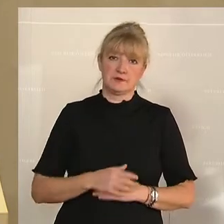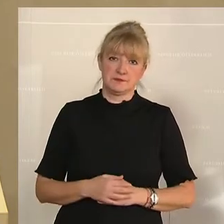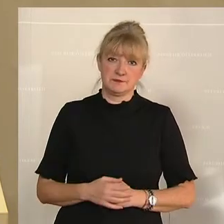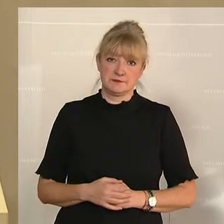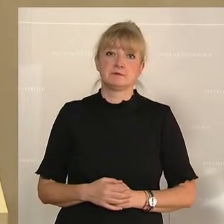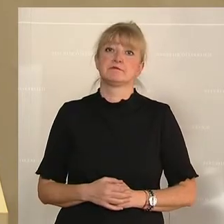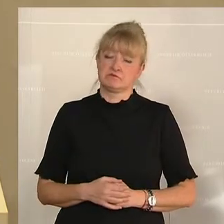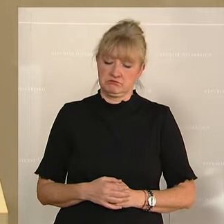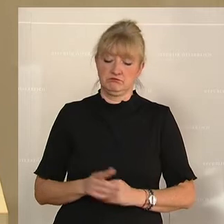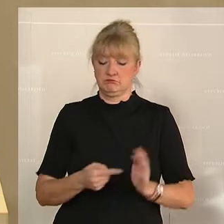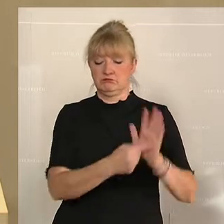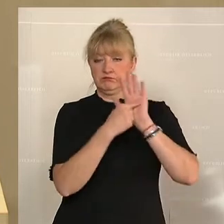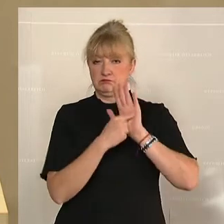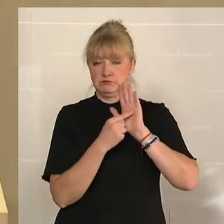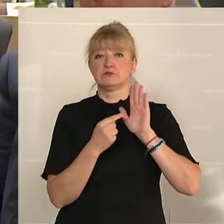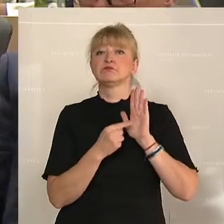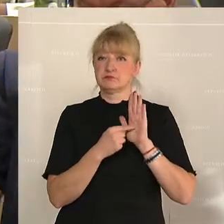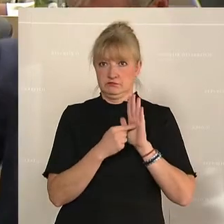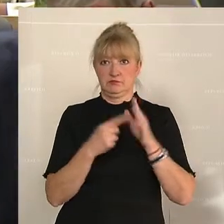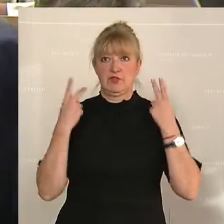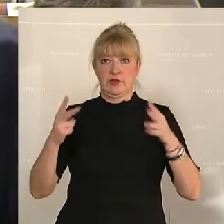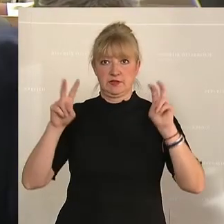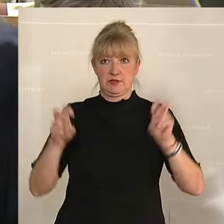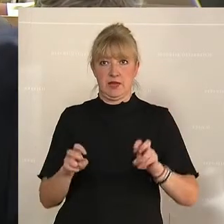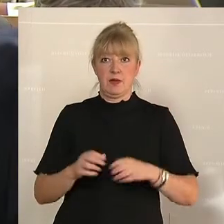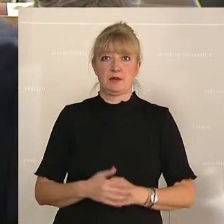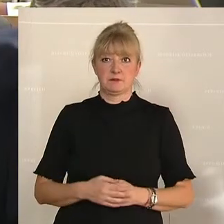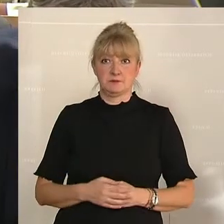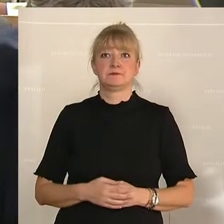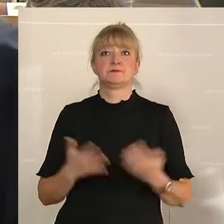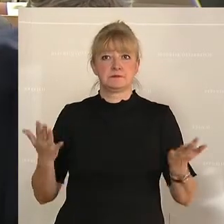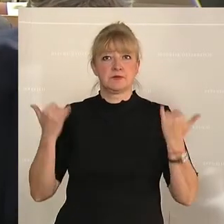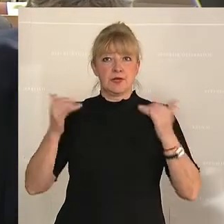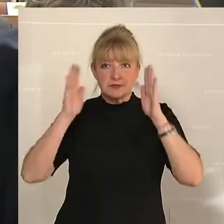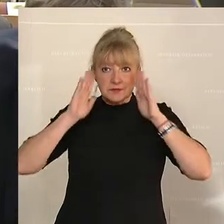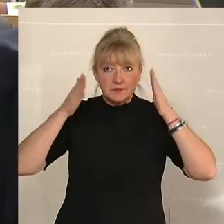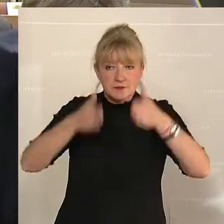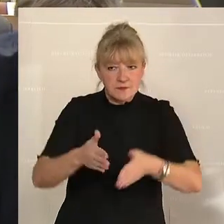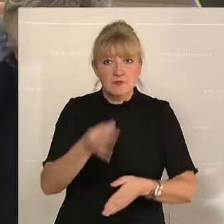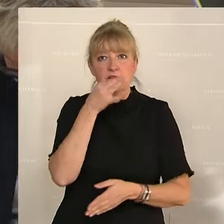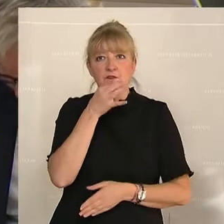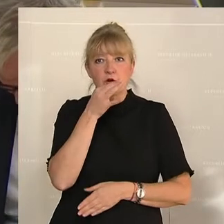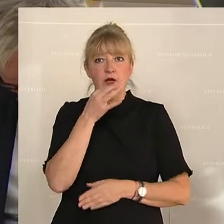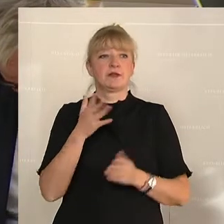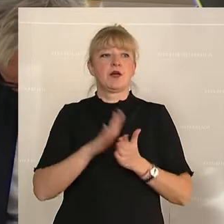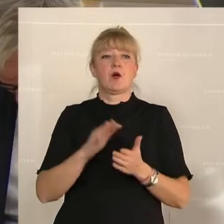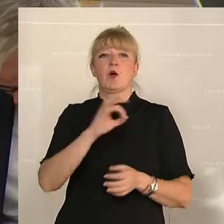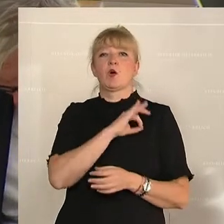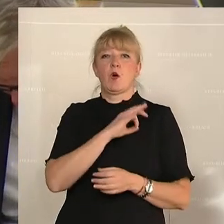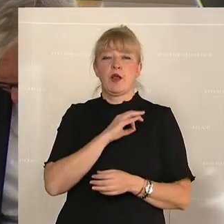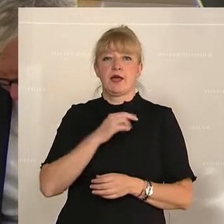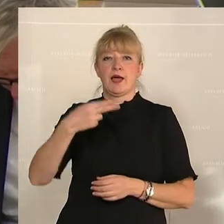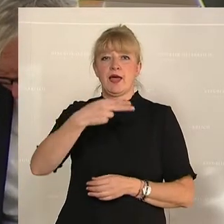Und es zeigt klar die Wichtigkeit dieses Themas. Ich will jetzt kurz eingehen auf meinen Vorredner, den Kollegen Hechenberger,